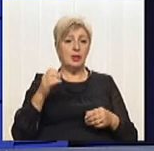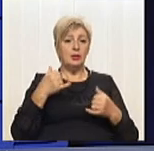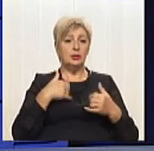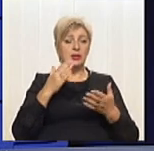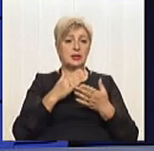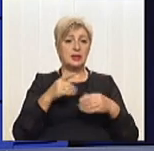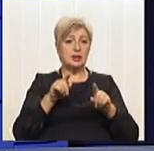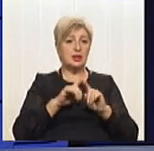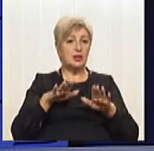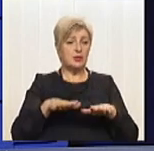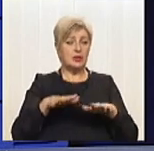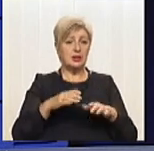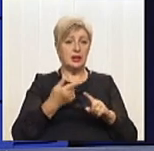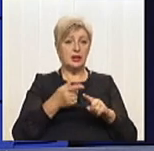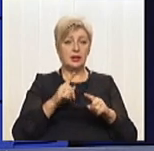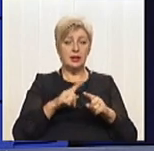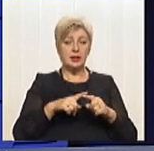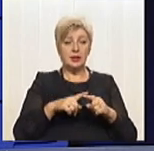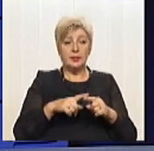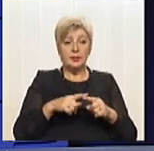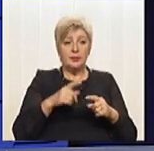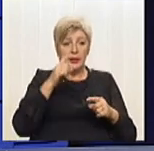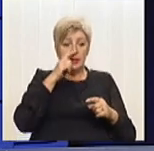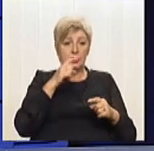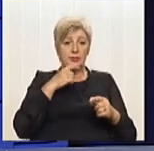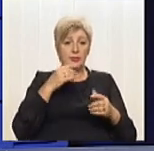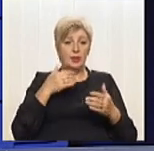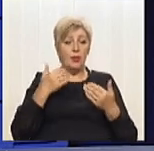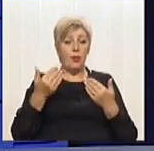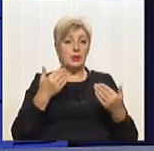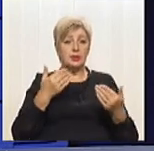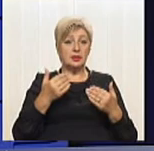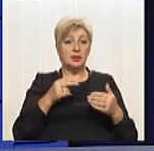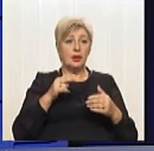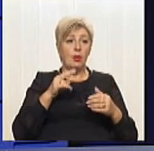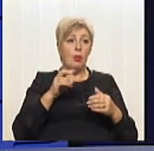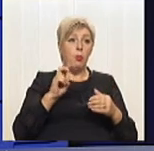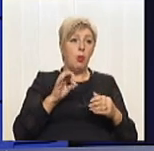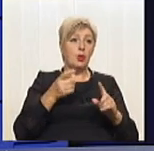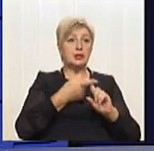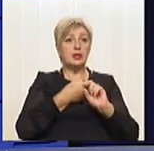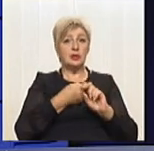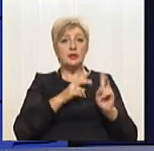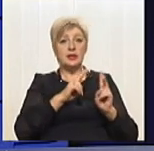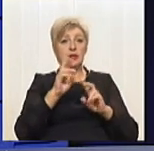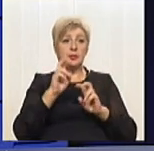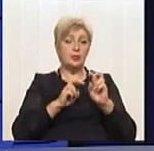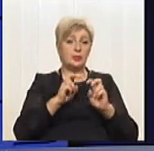міста, які в незарозумілий позиції, бо вони залежали від якихось промислових підприємств, чи